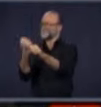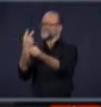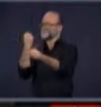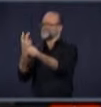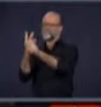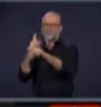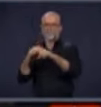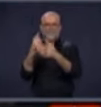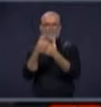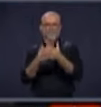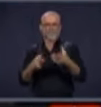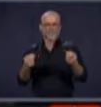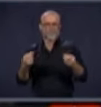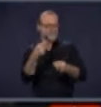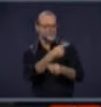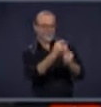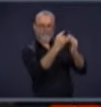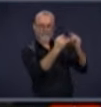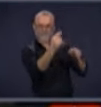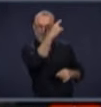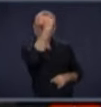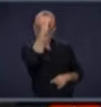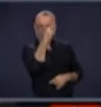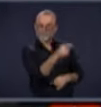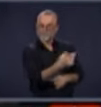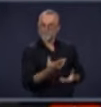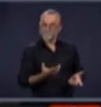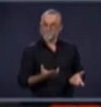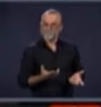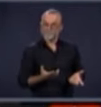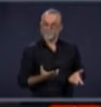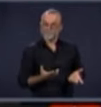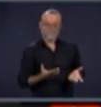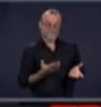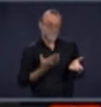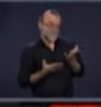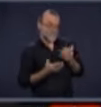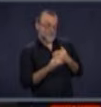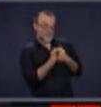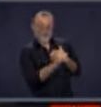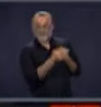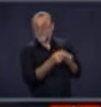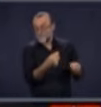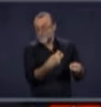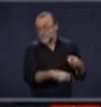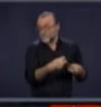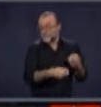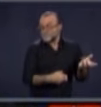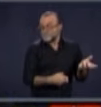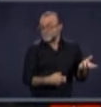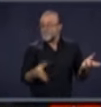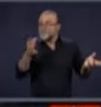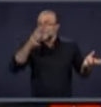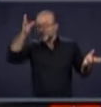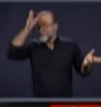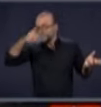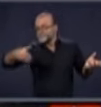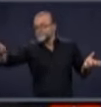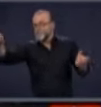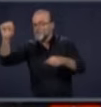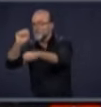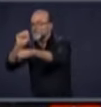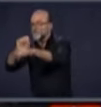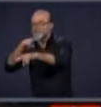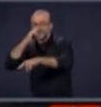comme les autres étés. Qu'est-ce qu'on fera pour les camps d'été? Ce sera peut-être une solution